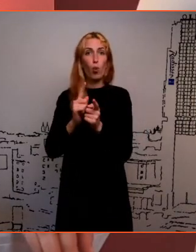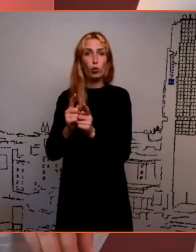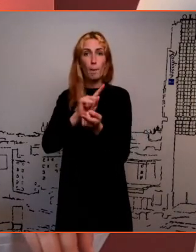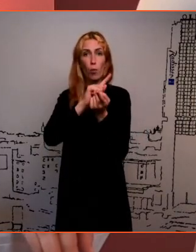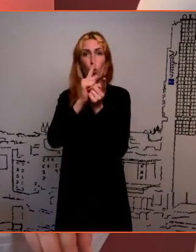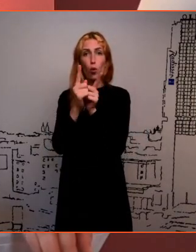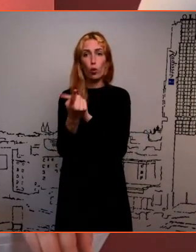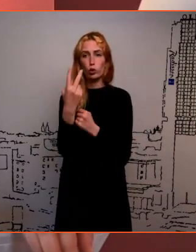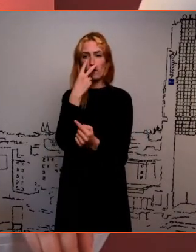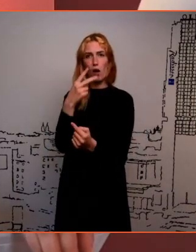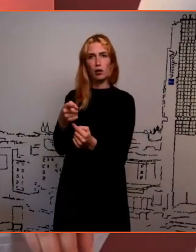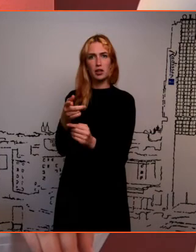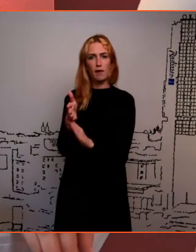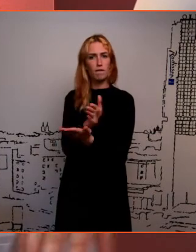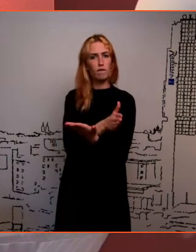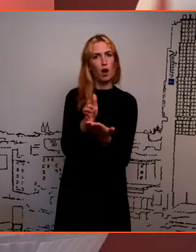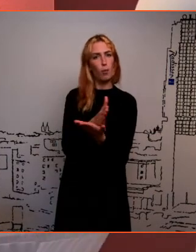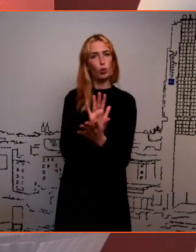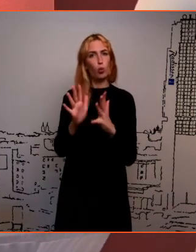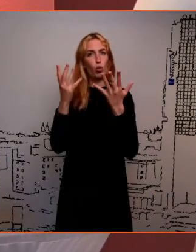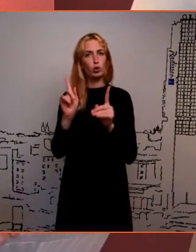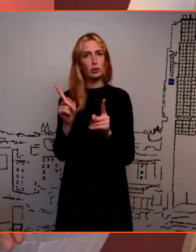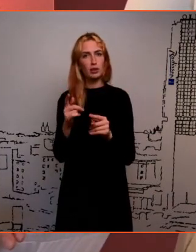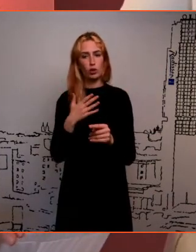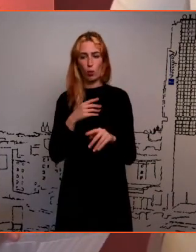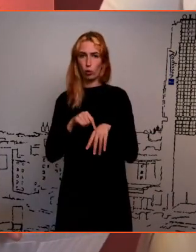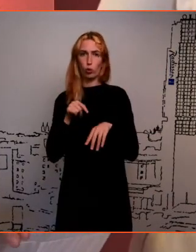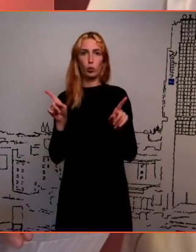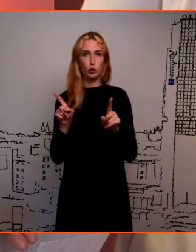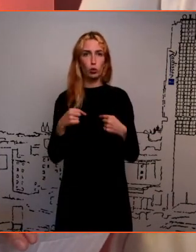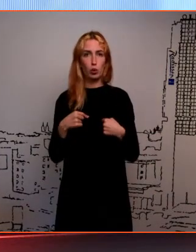vaadata, et mis on toimunud ja kütes ma ennast tunnen, et see aitab.